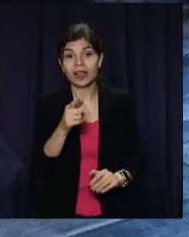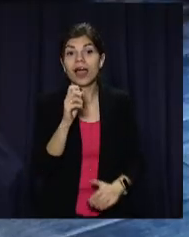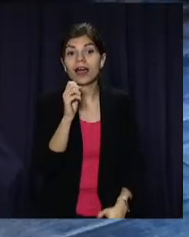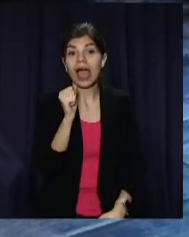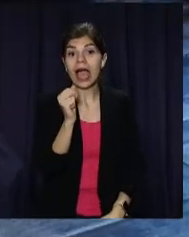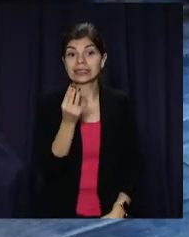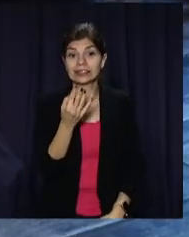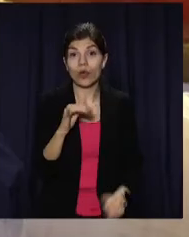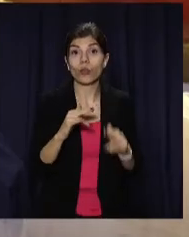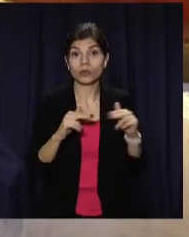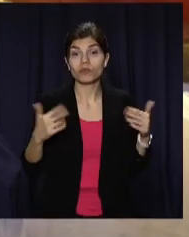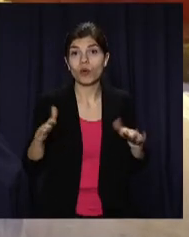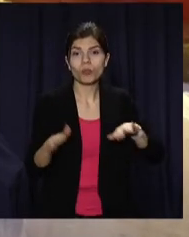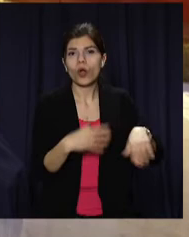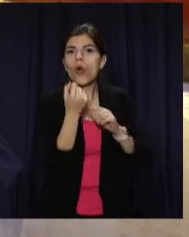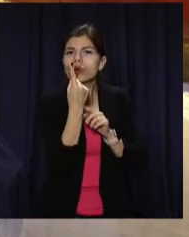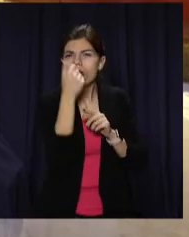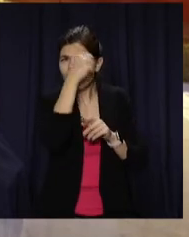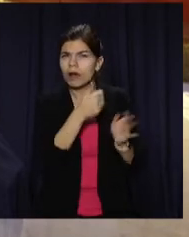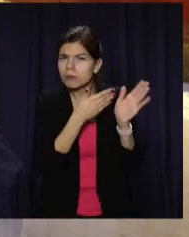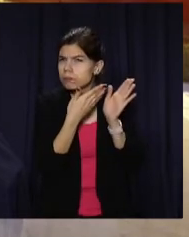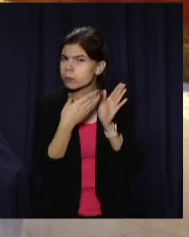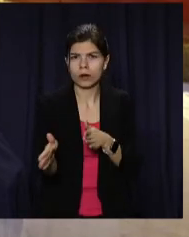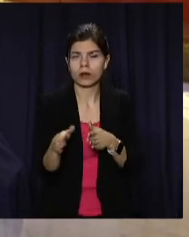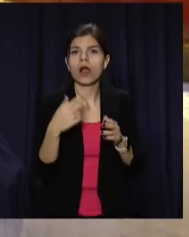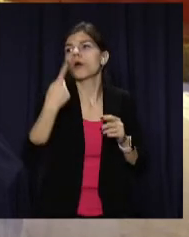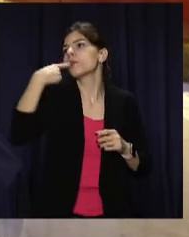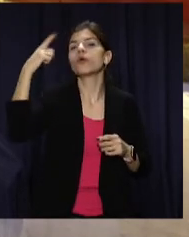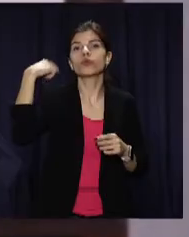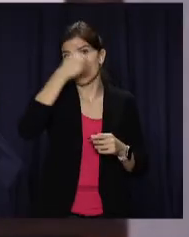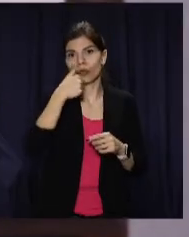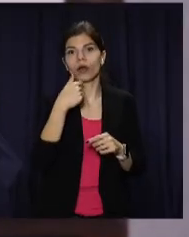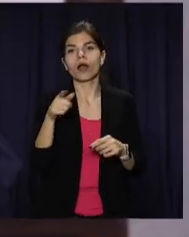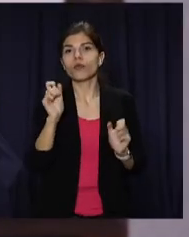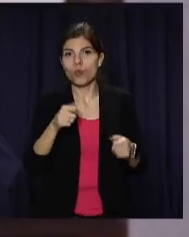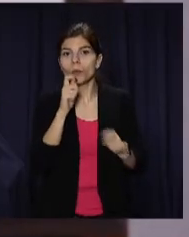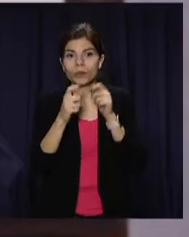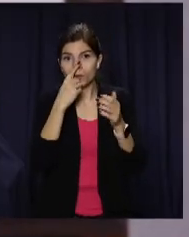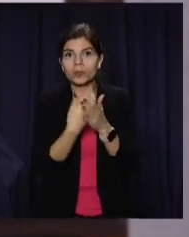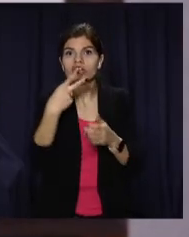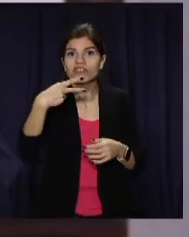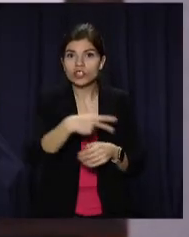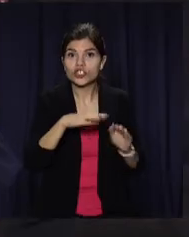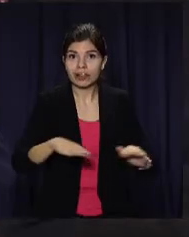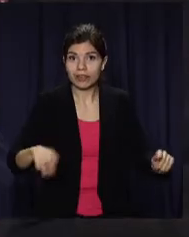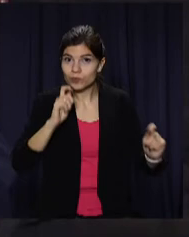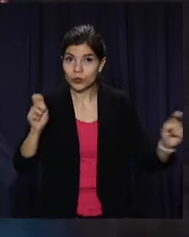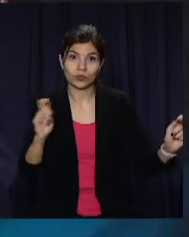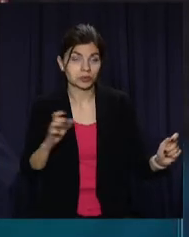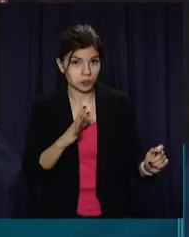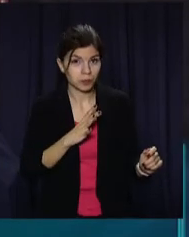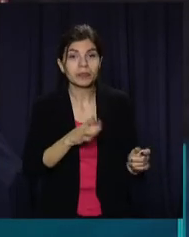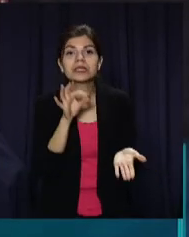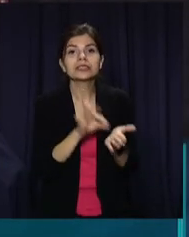про тебе не забуде» у Дніпрі проходить вже 11 рік поспіль. Минулого року благодійники змогли привітати майже дві тисячі дітлахів. Метою